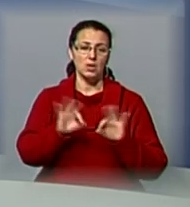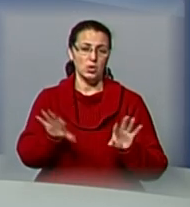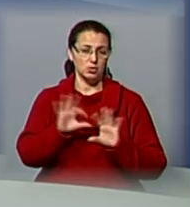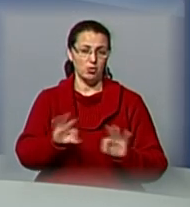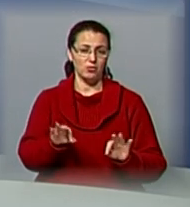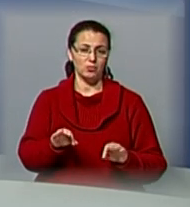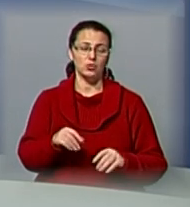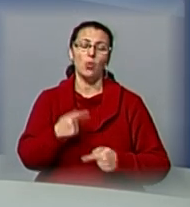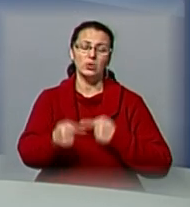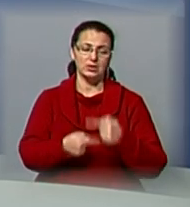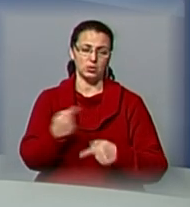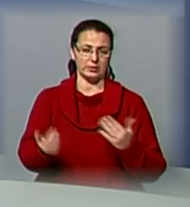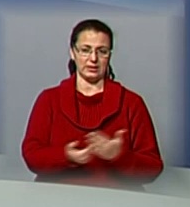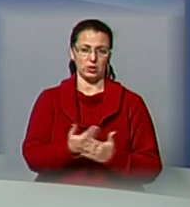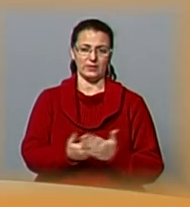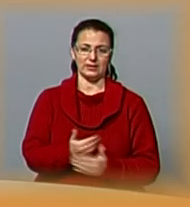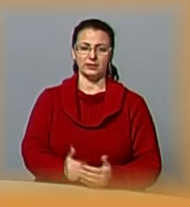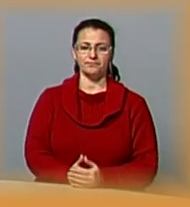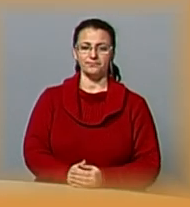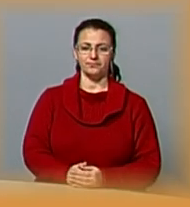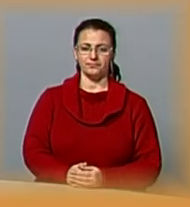Дейнека вже у наступному випуску новин.